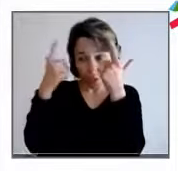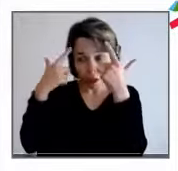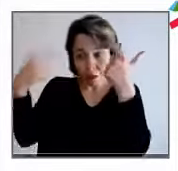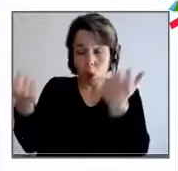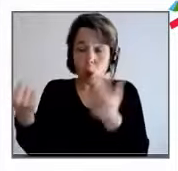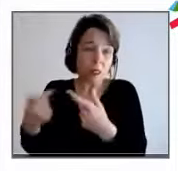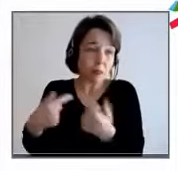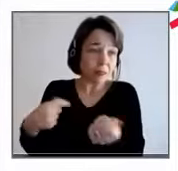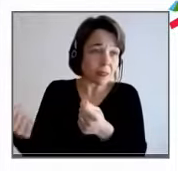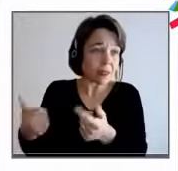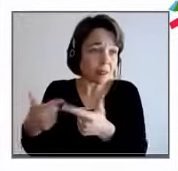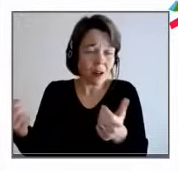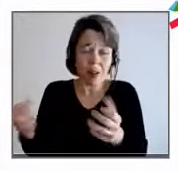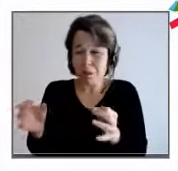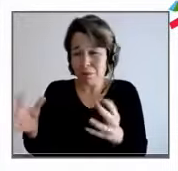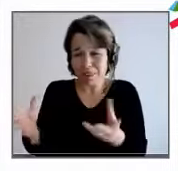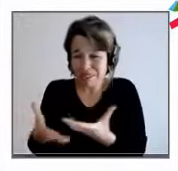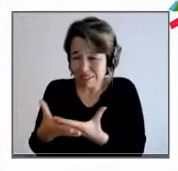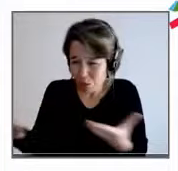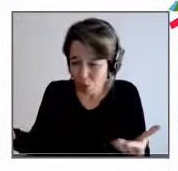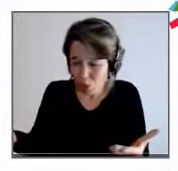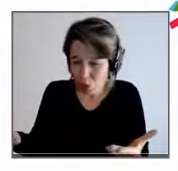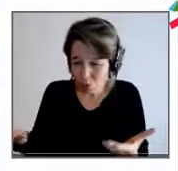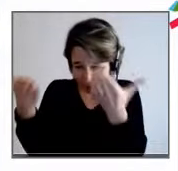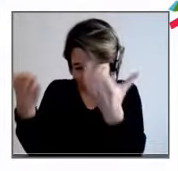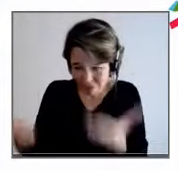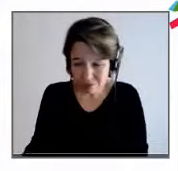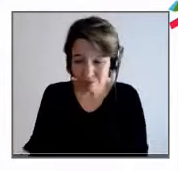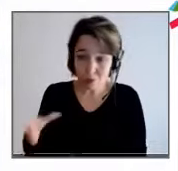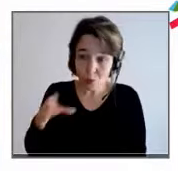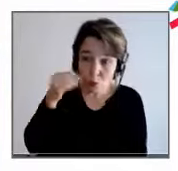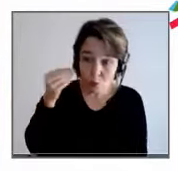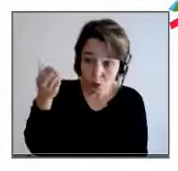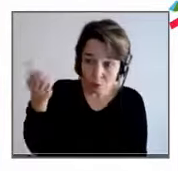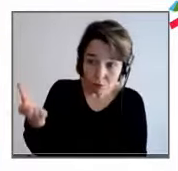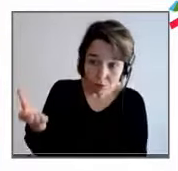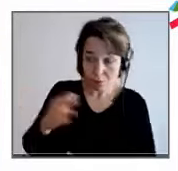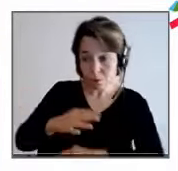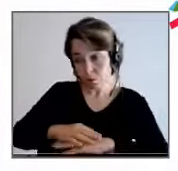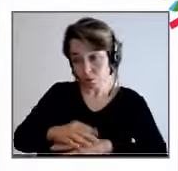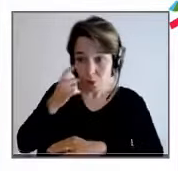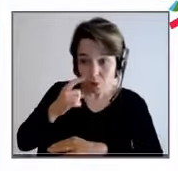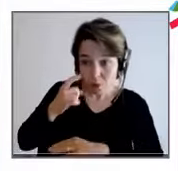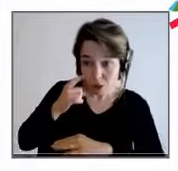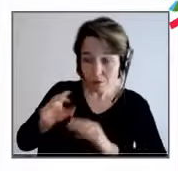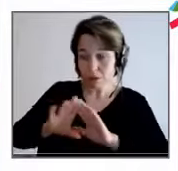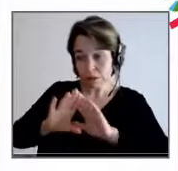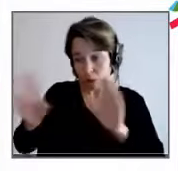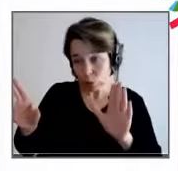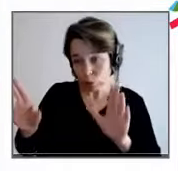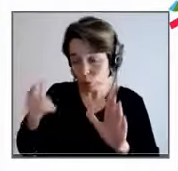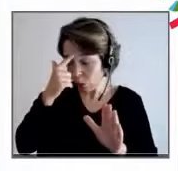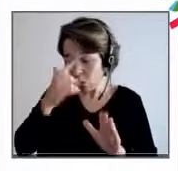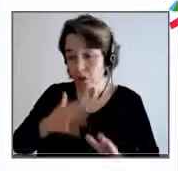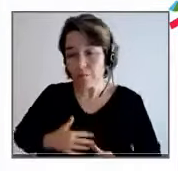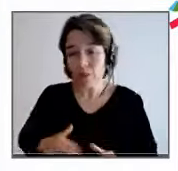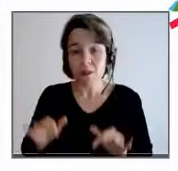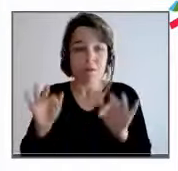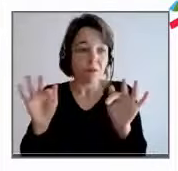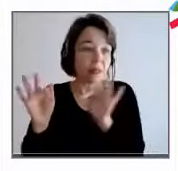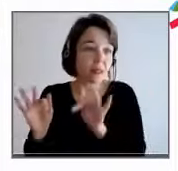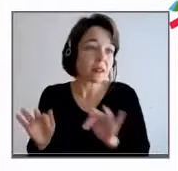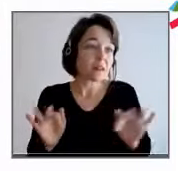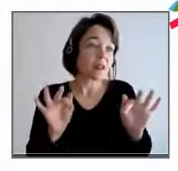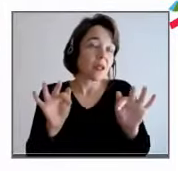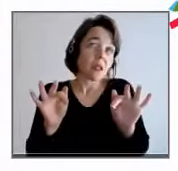le fait d'être un être humain et de regarder l'autre, simplement. Et pour moi, fraternité,'est avec, les personnes l